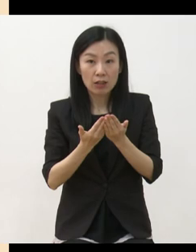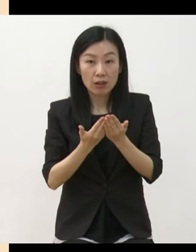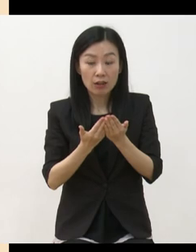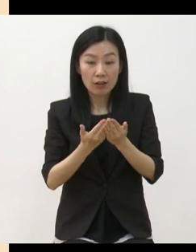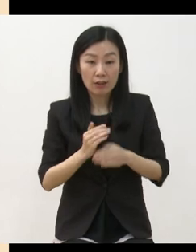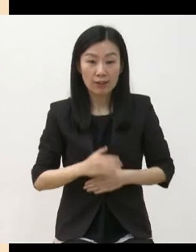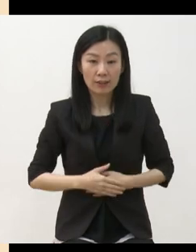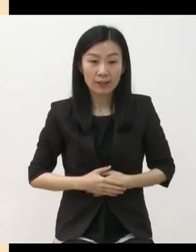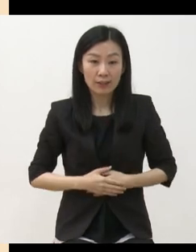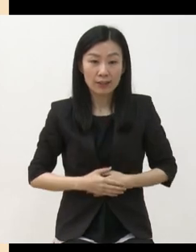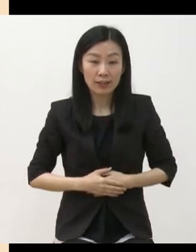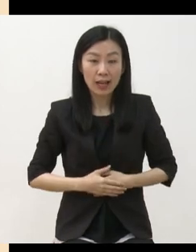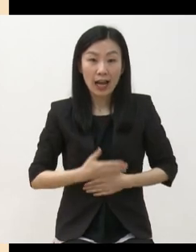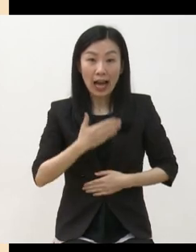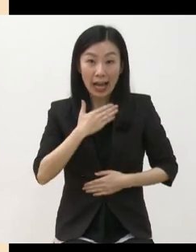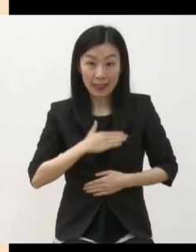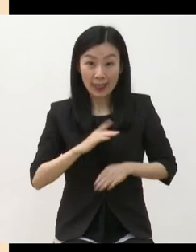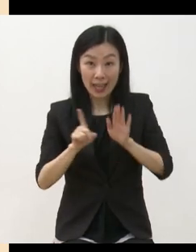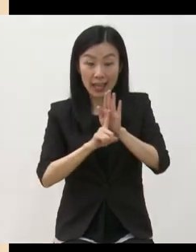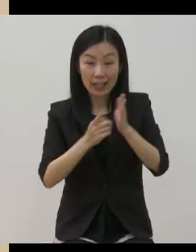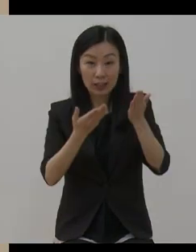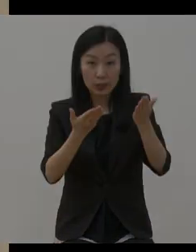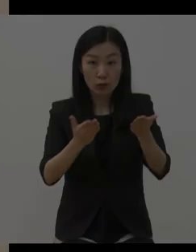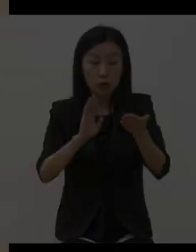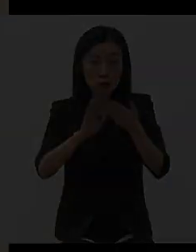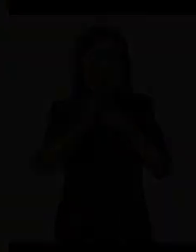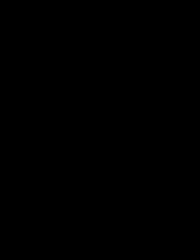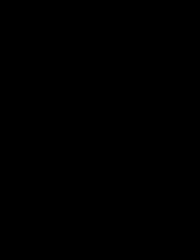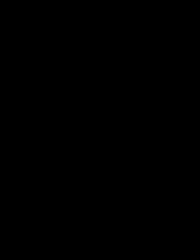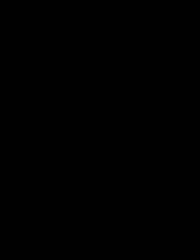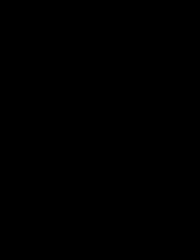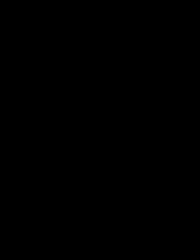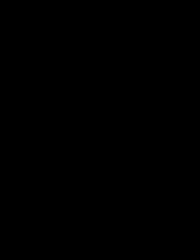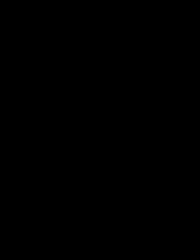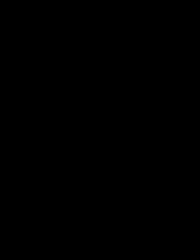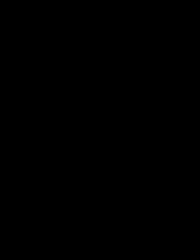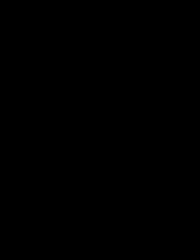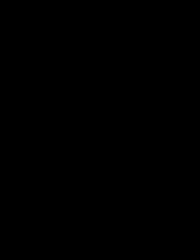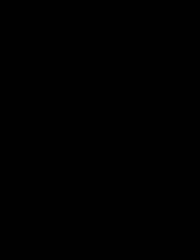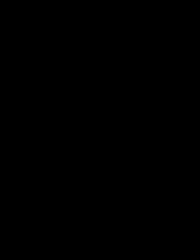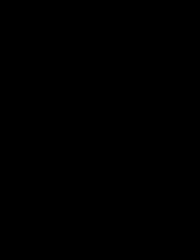심의사업에 대해서는 중간 결과를 발표하도록 하겠습니다 감사합니다 감사합니다 감사합니다 감사합니다 감사합니다